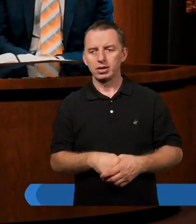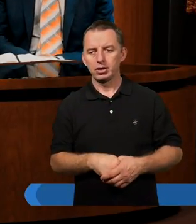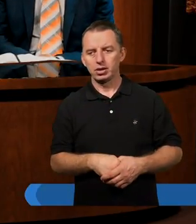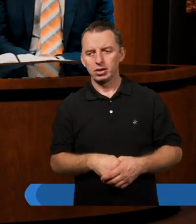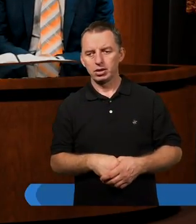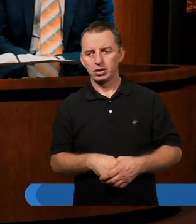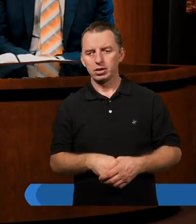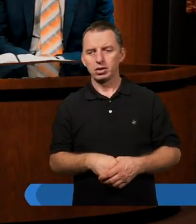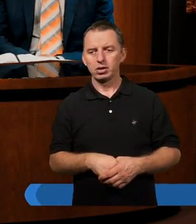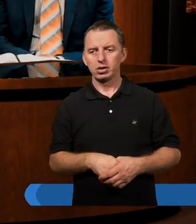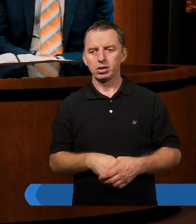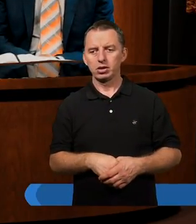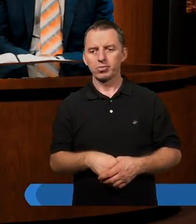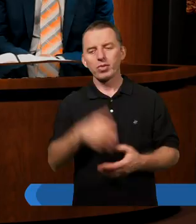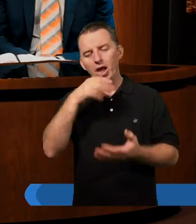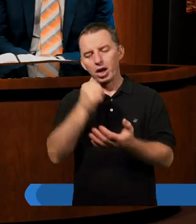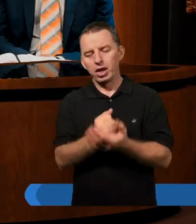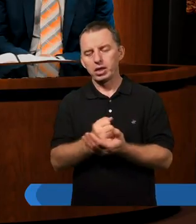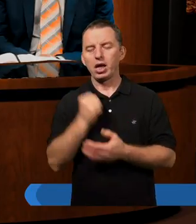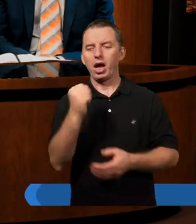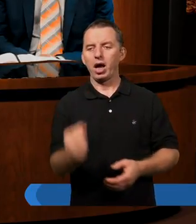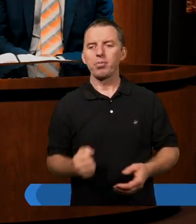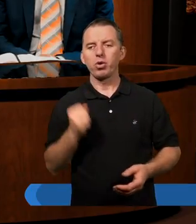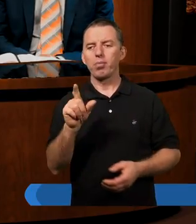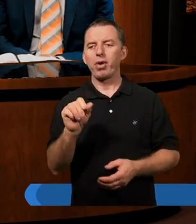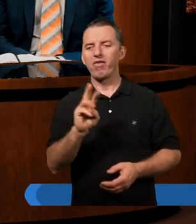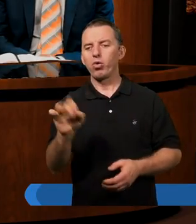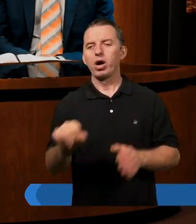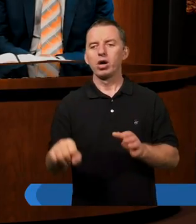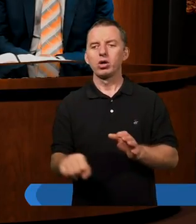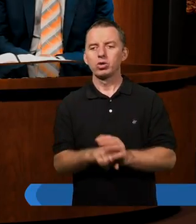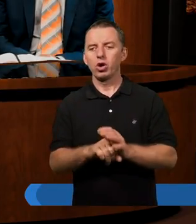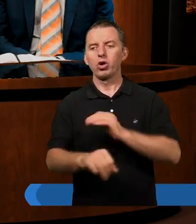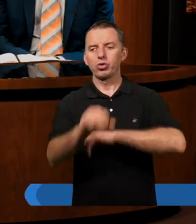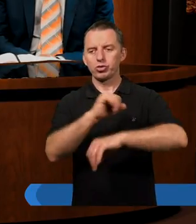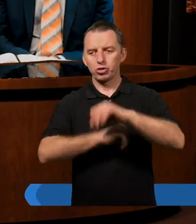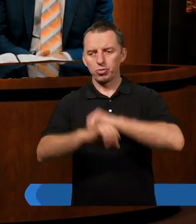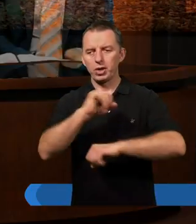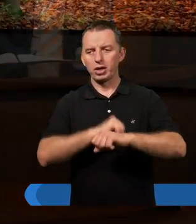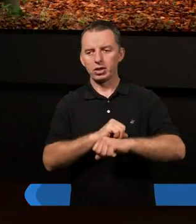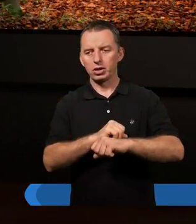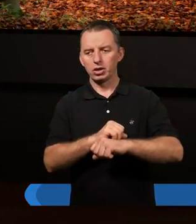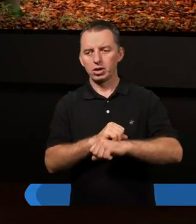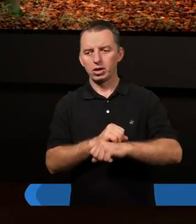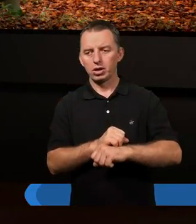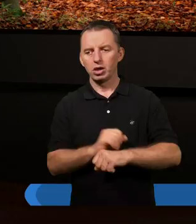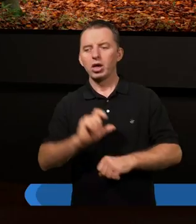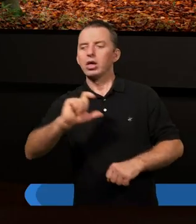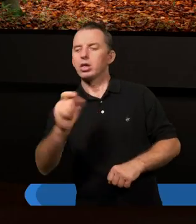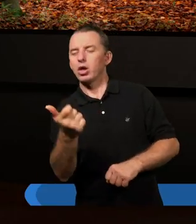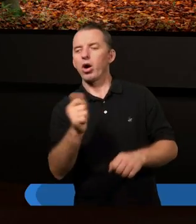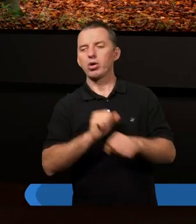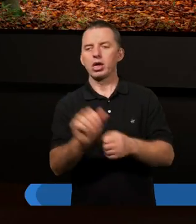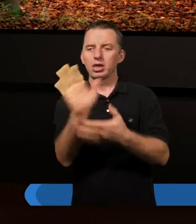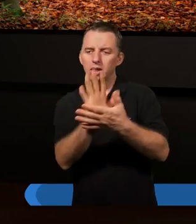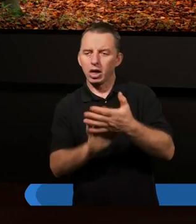Tak, list apostoła Pawła do Rzymian. Co jest treścią listu